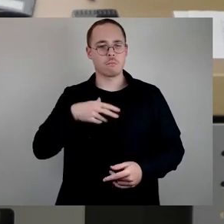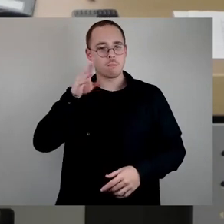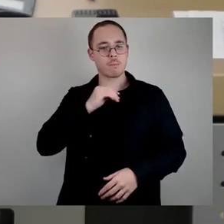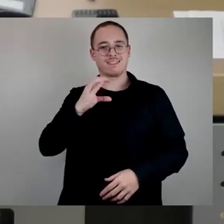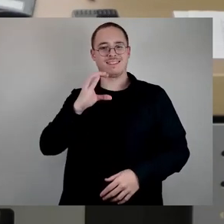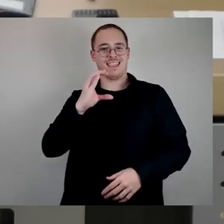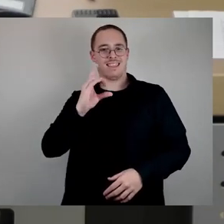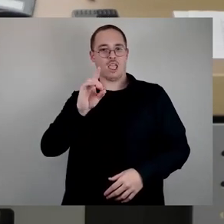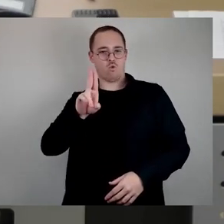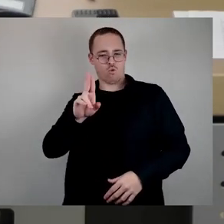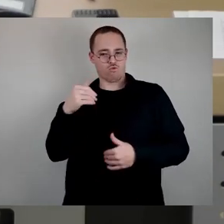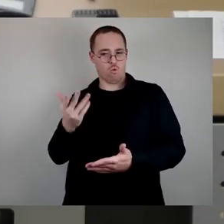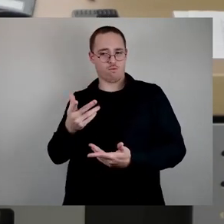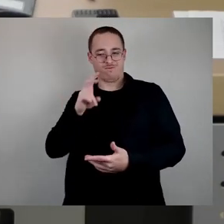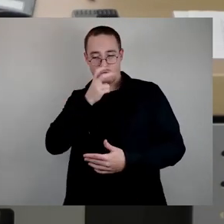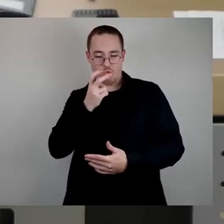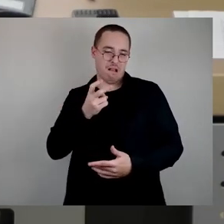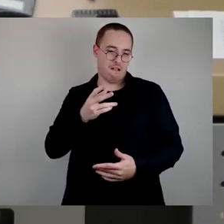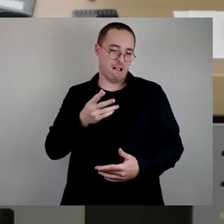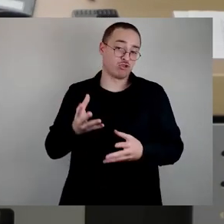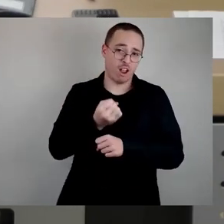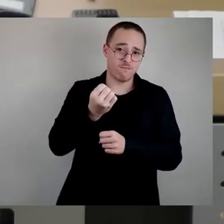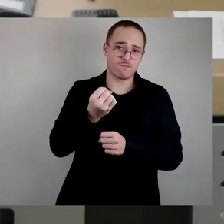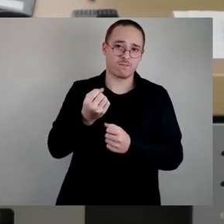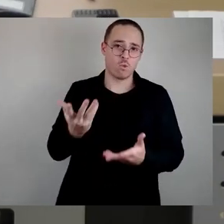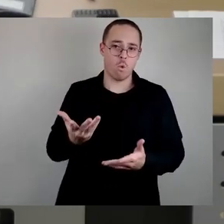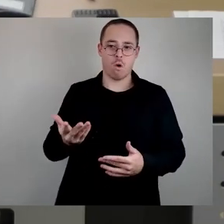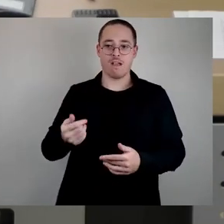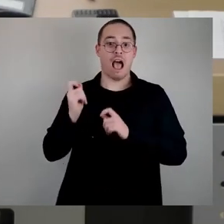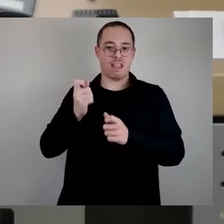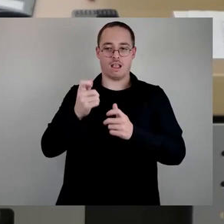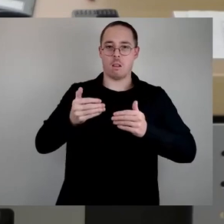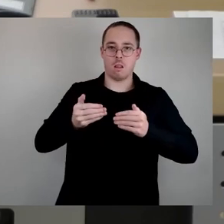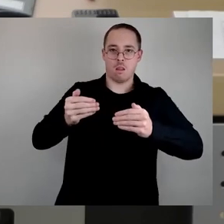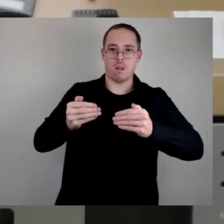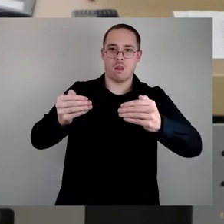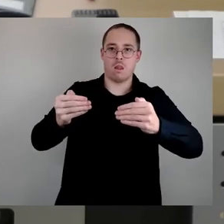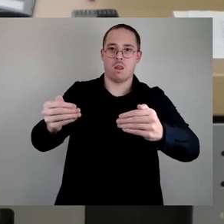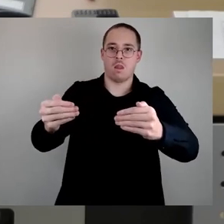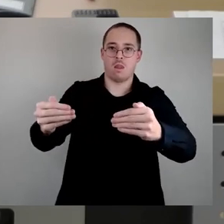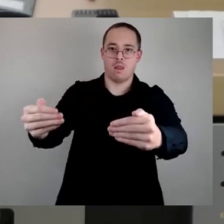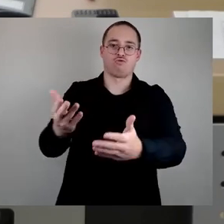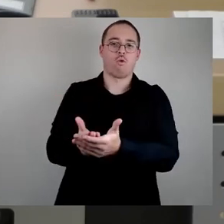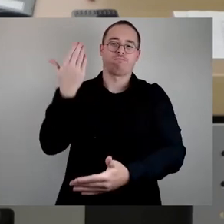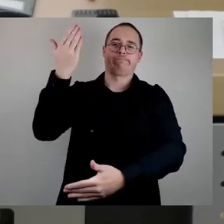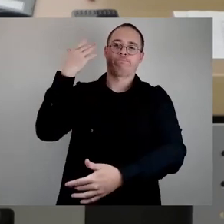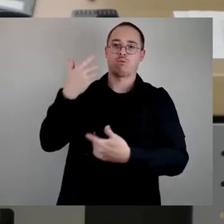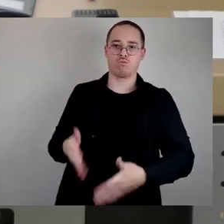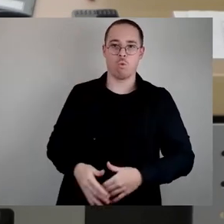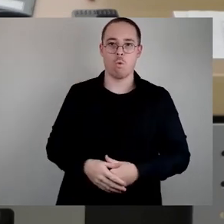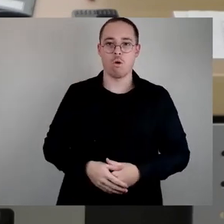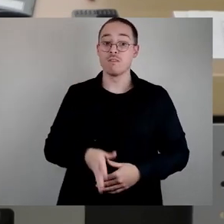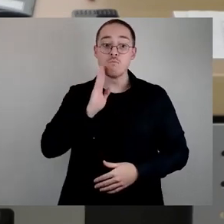hat, unseren Antrag weiterhin zu vertagen. Wir sind schon seit Monaten vertagen in den Ausschüssen, damit ja dem Bürger nicht geholfen wird.